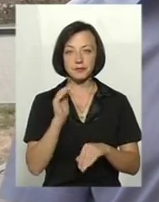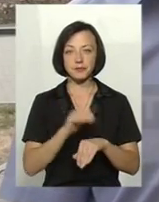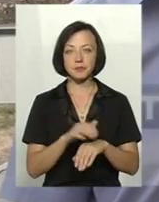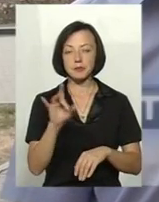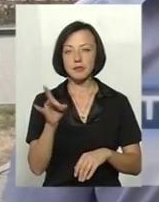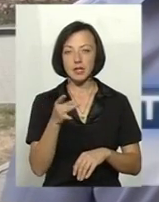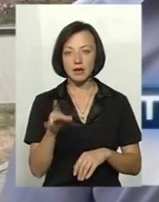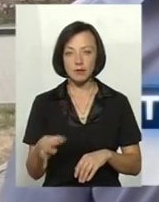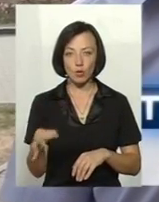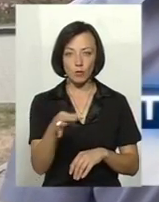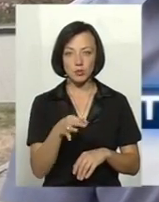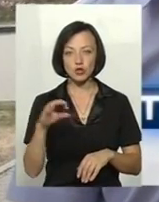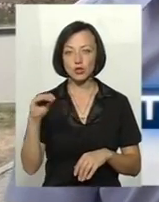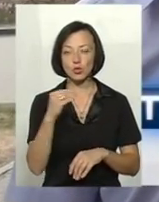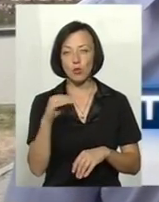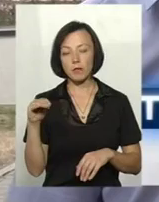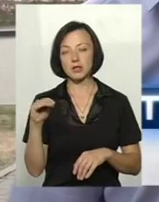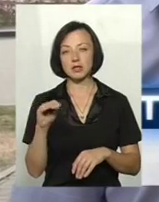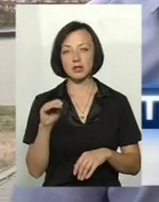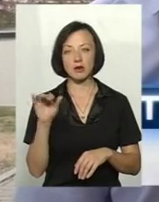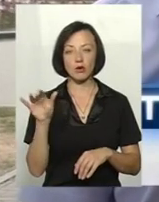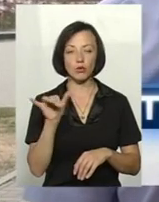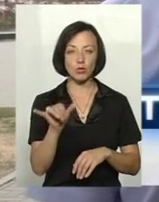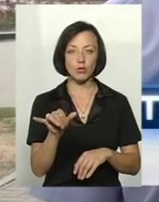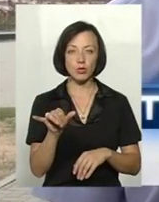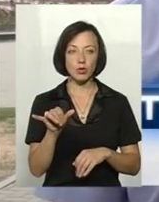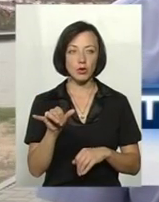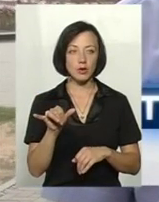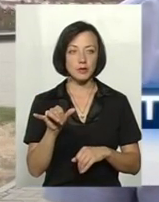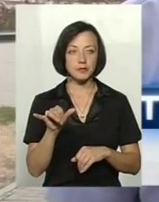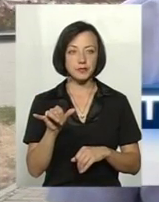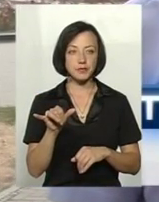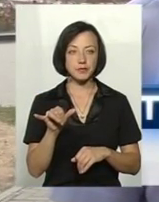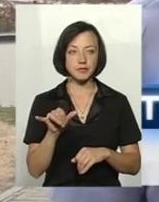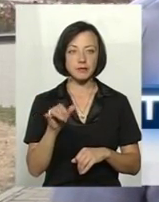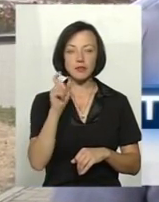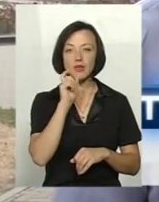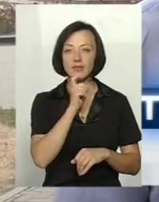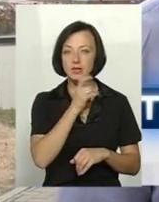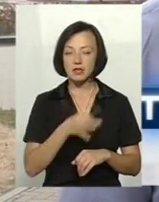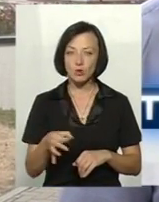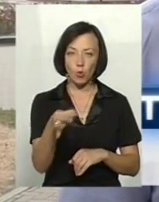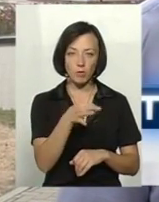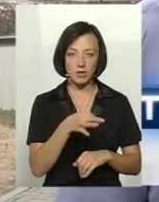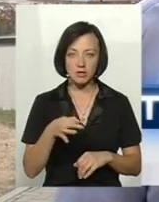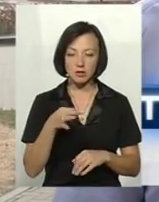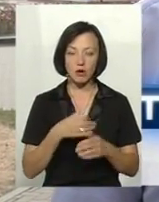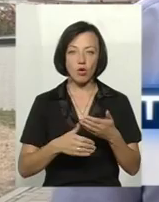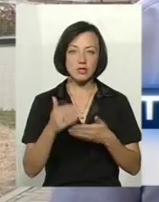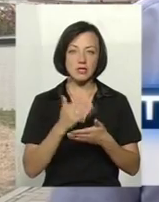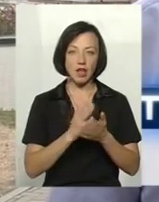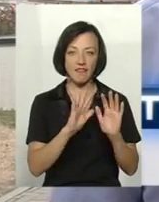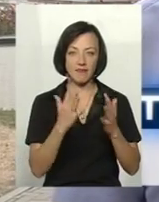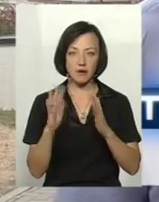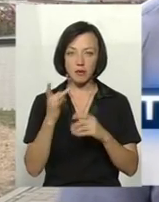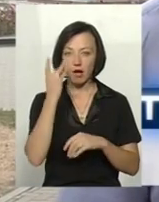Рівненській області, в Житомирській, в Вінницькій області останні випадки